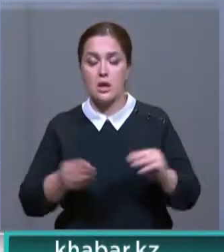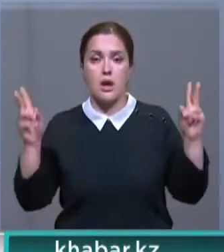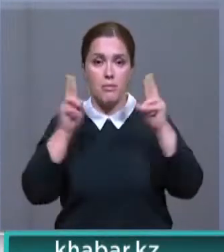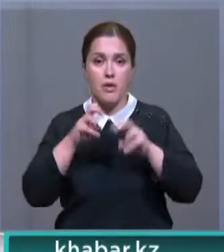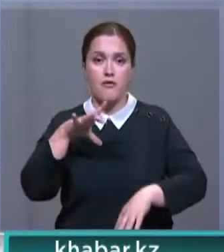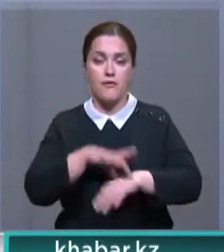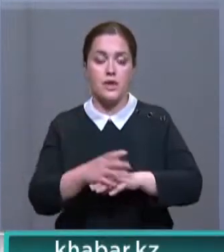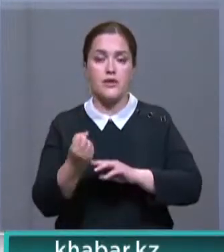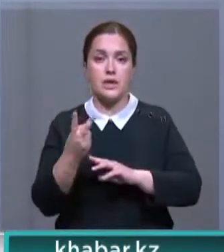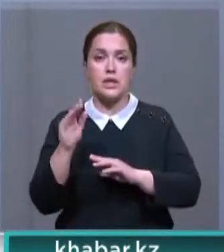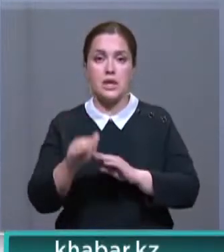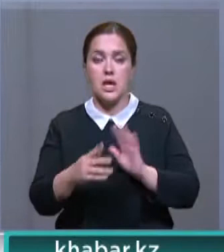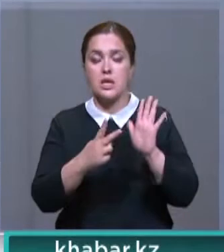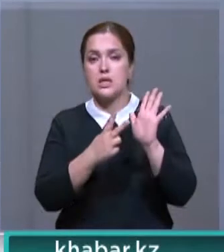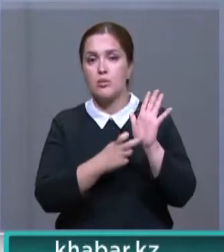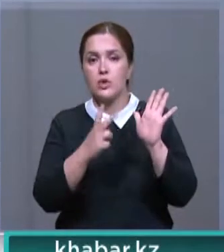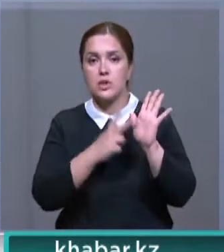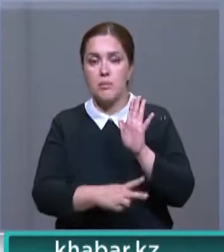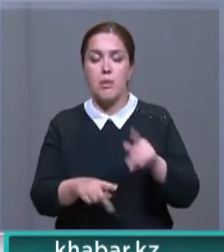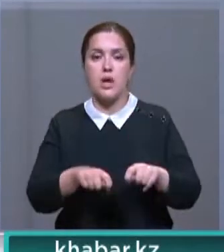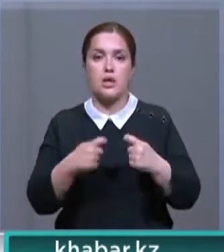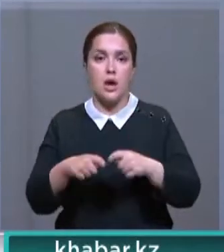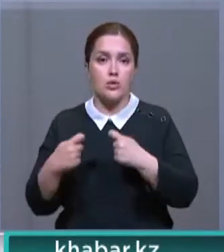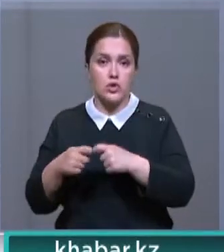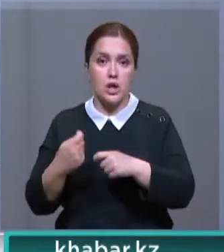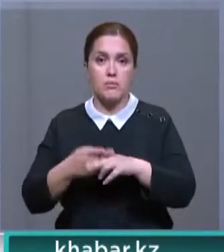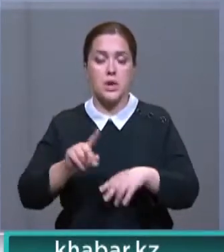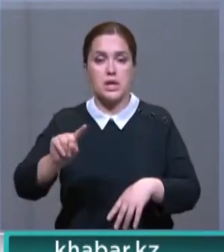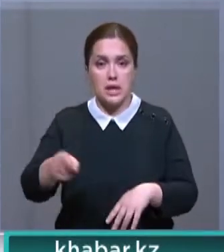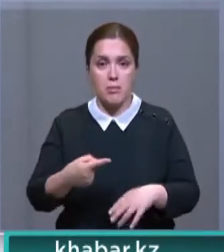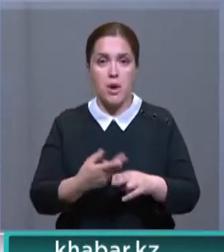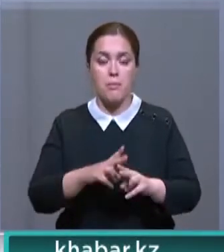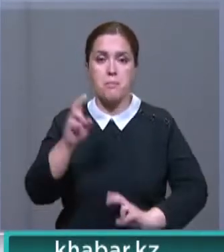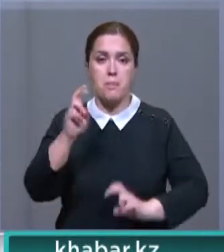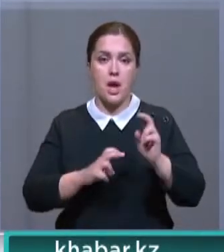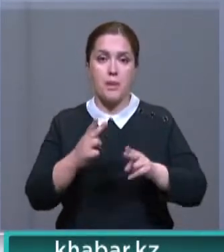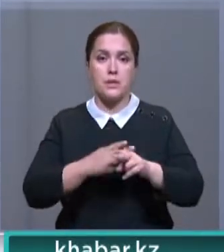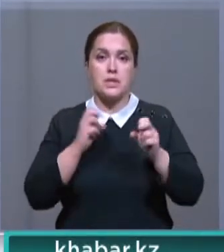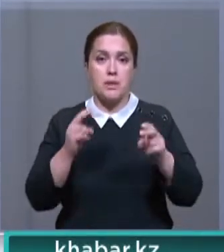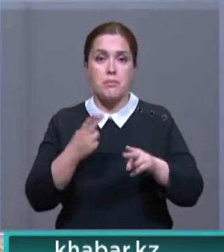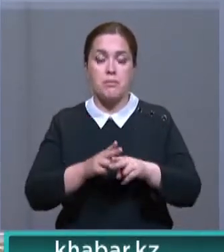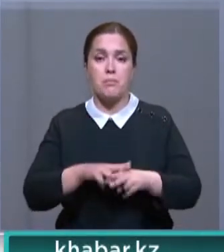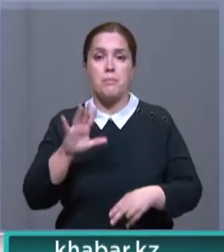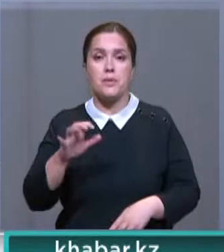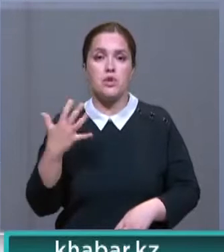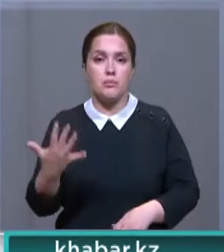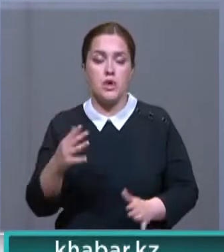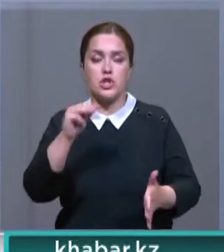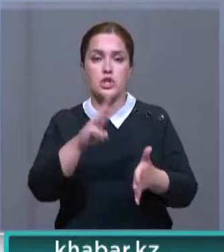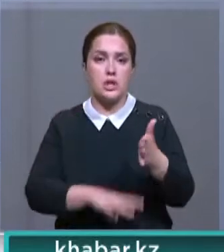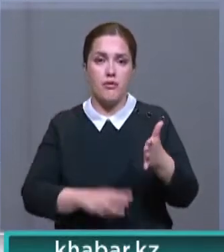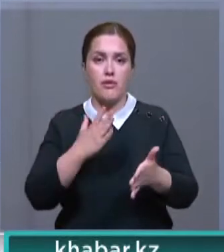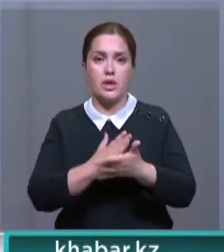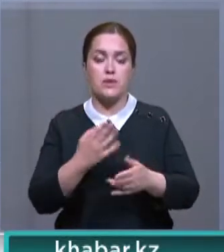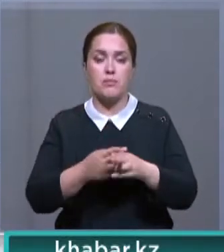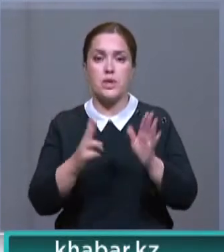777 нарушений требований промышленной безопасности. Наложено 505 административных штрафов на сумму